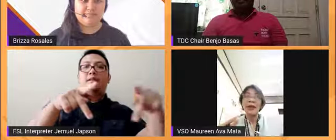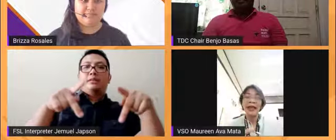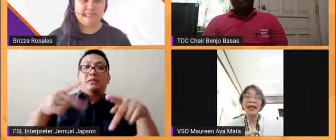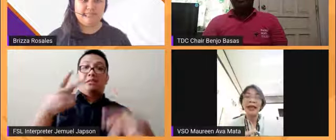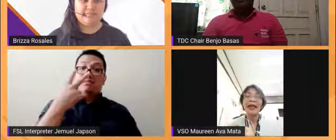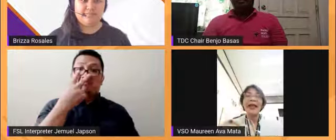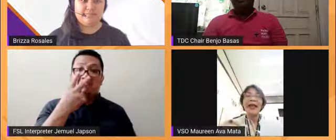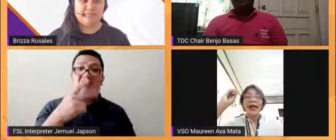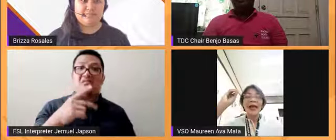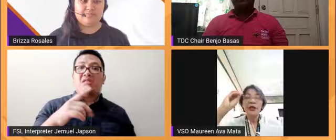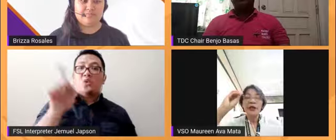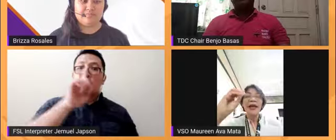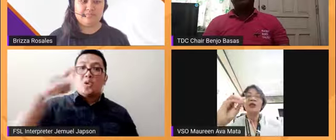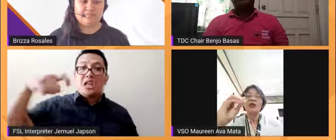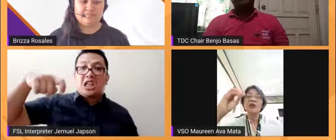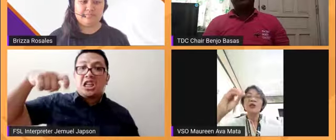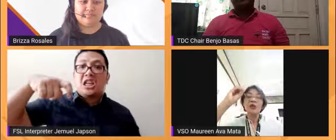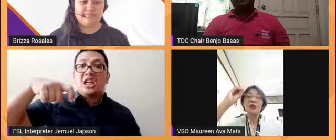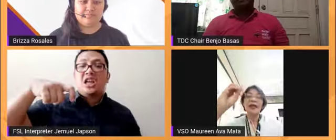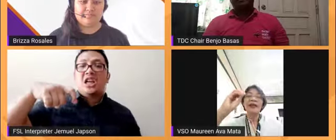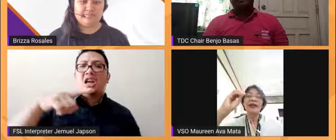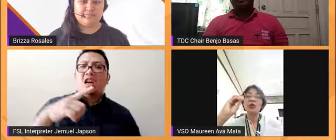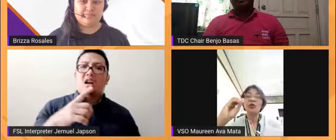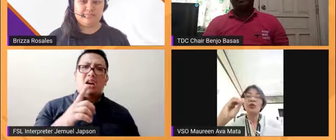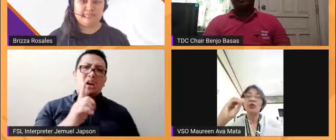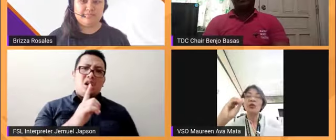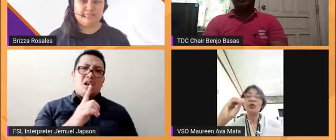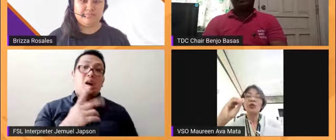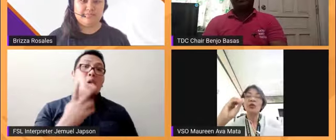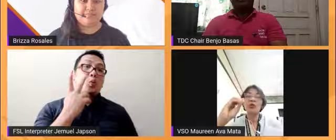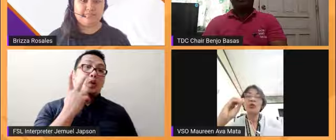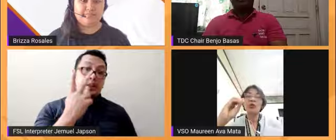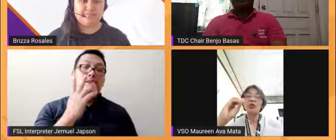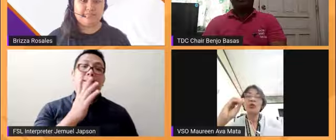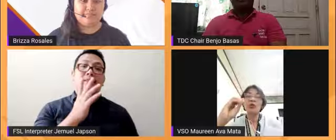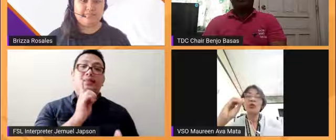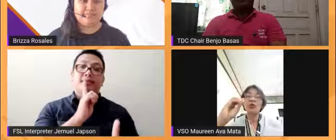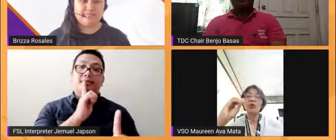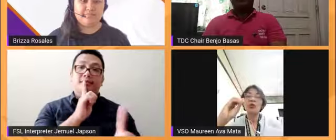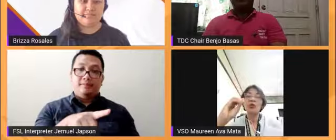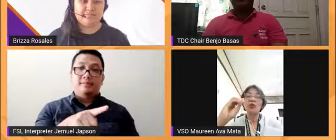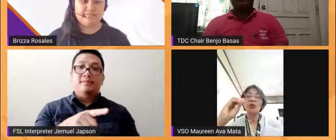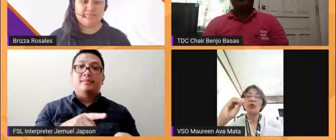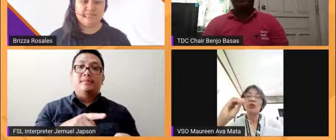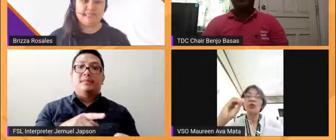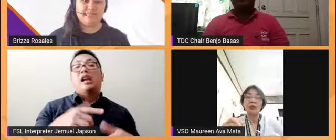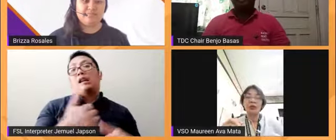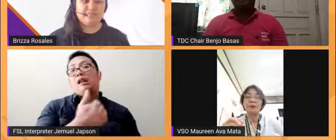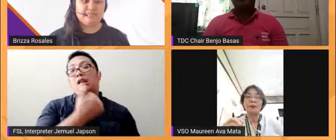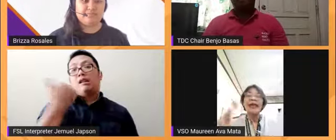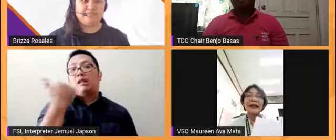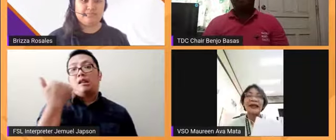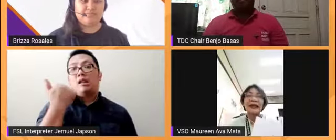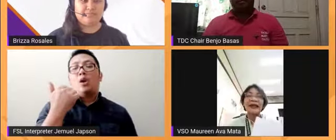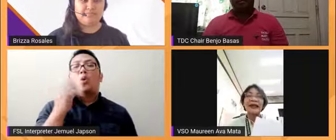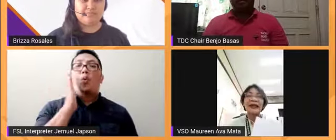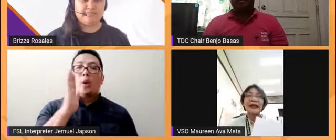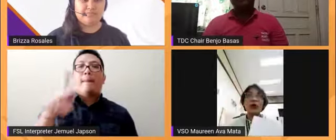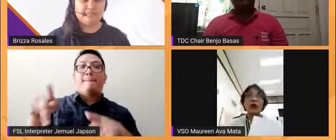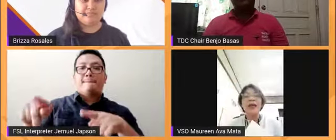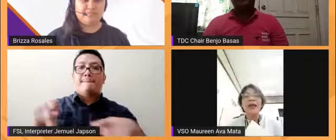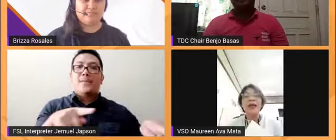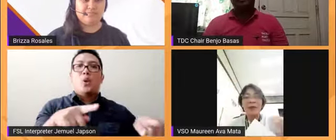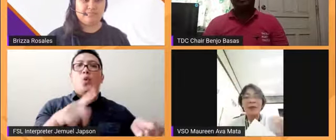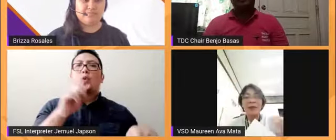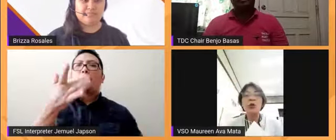kung anong pangangailangan nila ano ba so doon natin tutugunan so another paghahandaan natin ano bang masarap